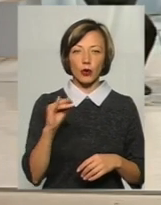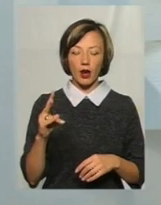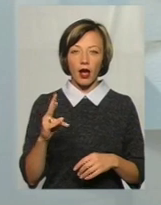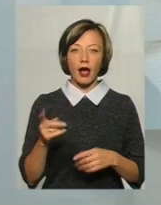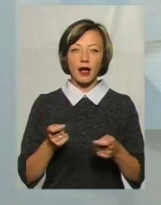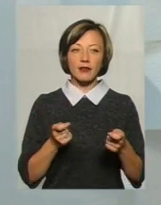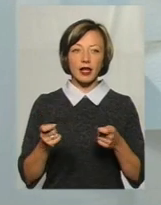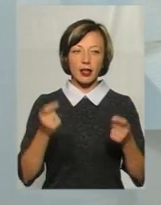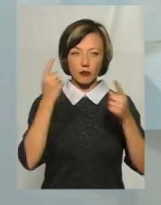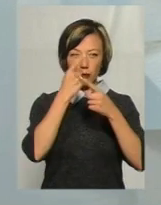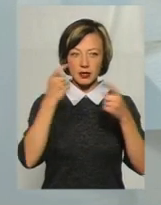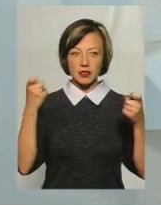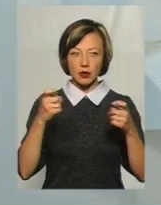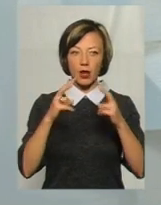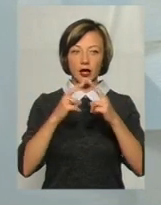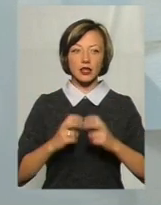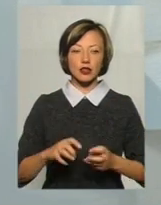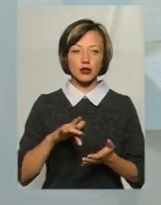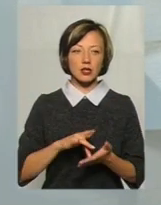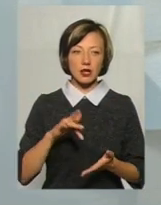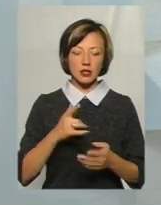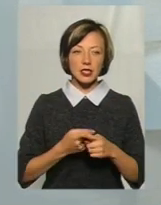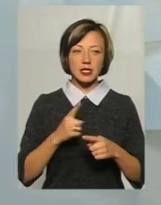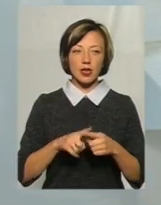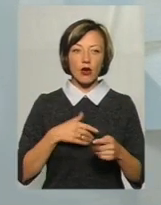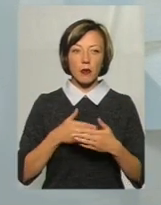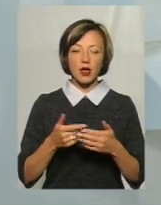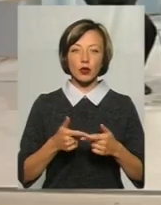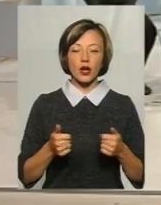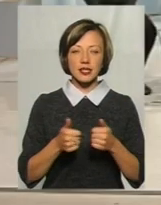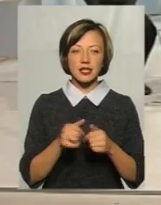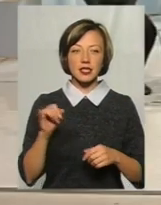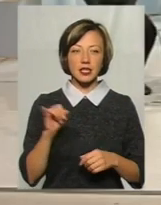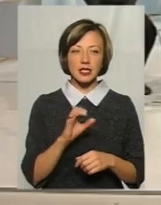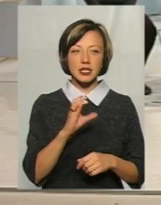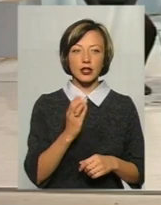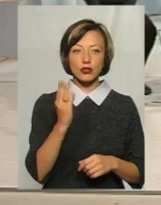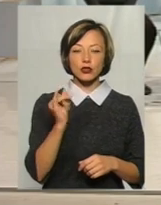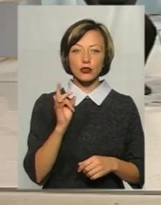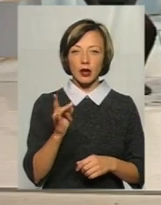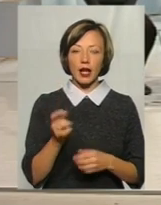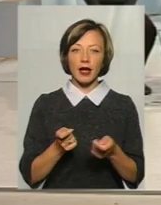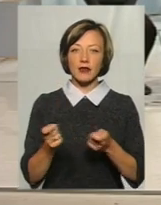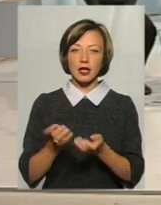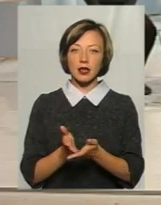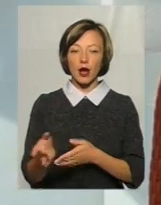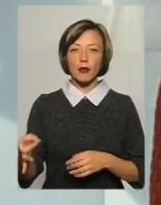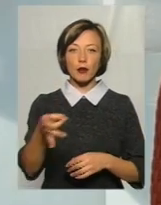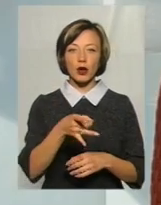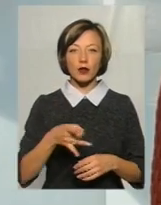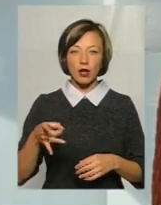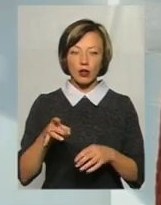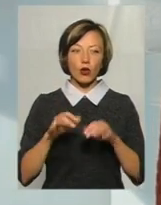-аналітичного центру цієї громадської організації. Та Сергій Щур, керівник напрямку оригінального розвитку